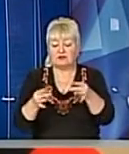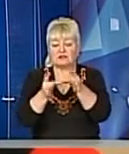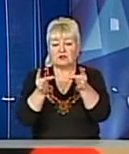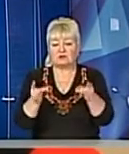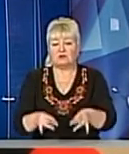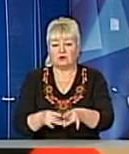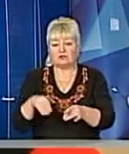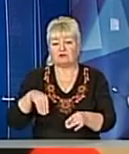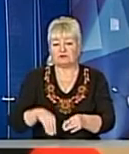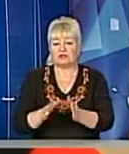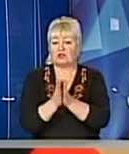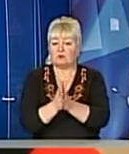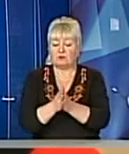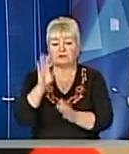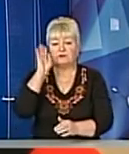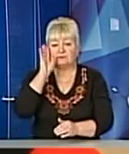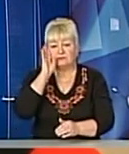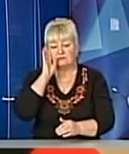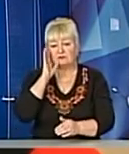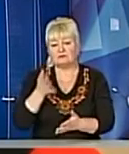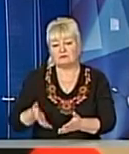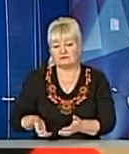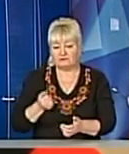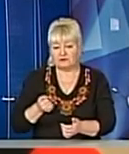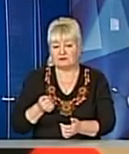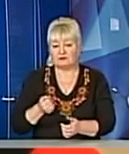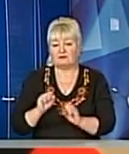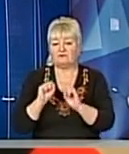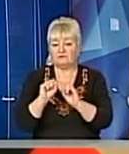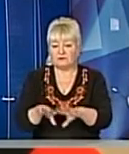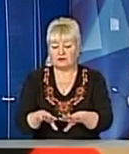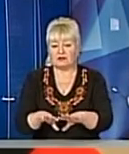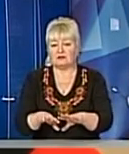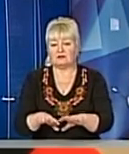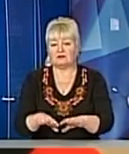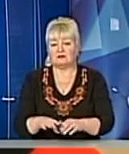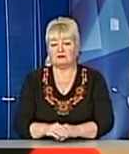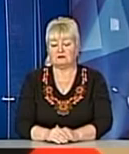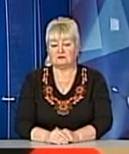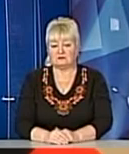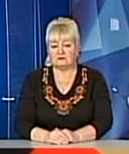І попросив громадянина достати дану річ з кишені